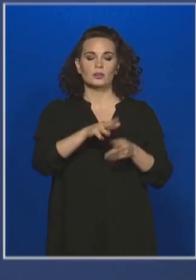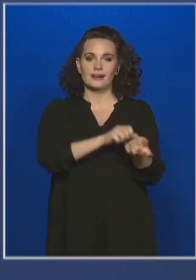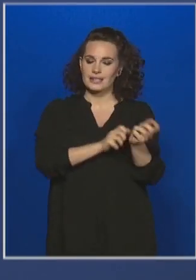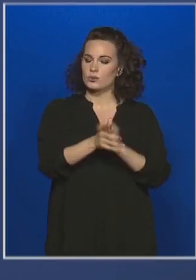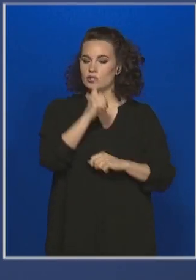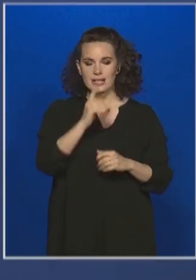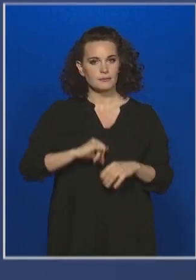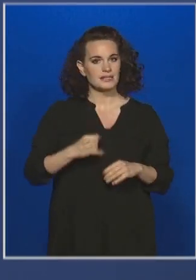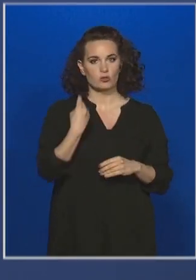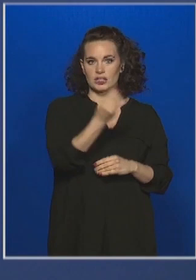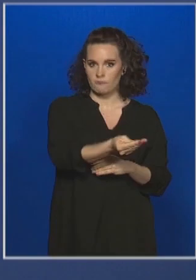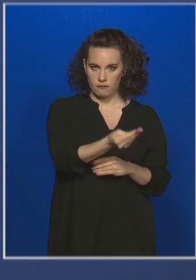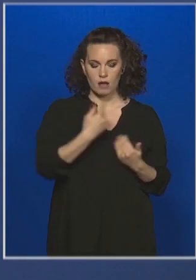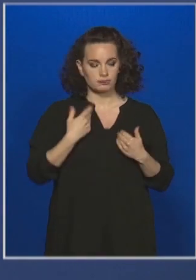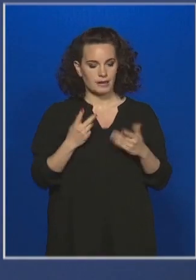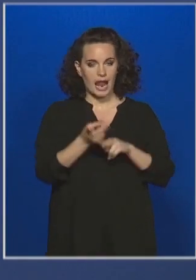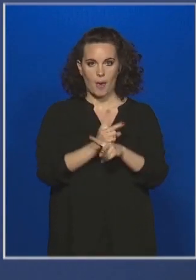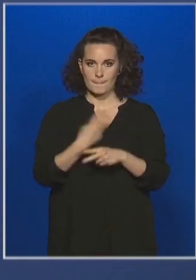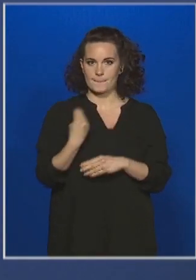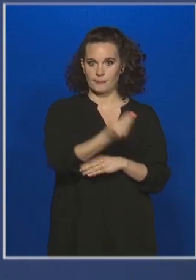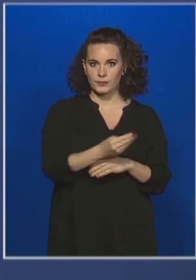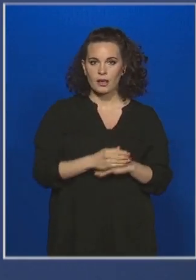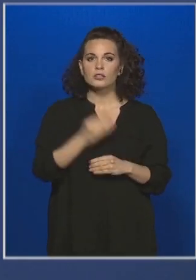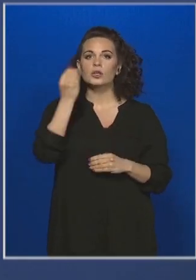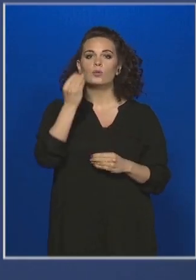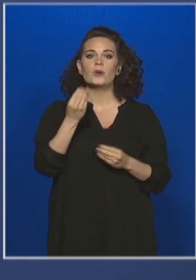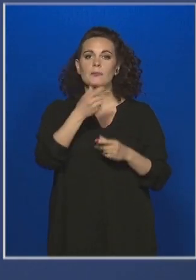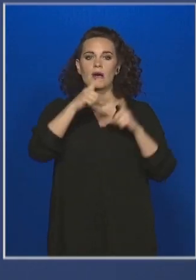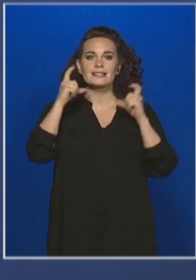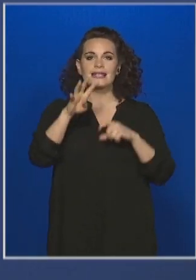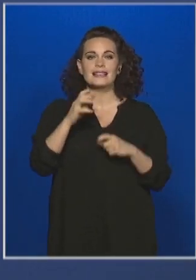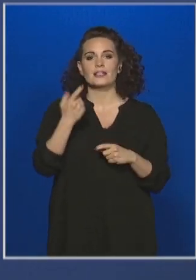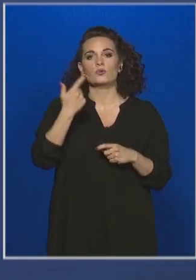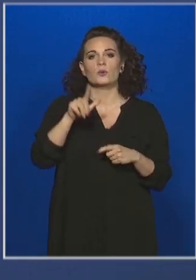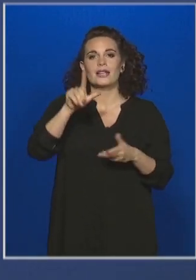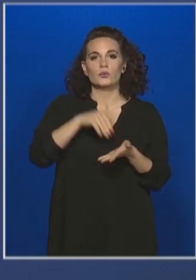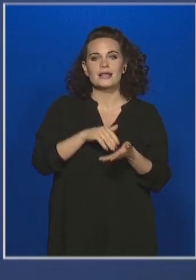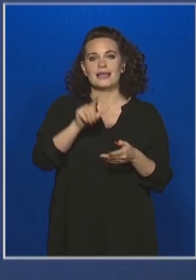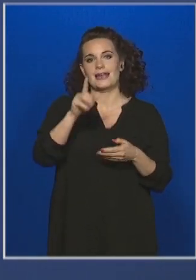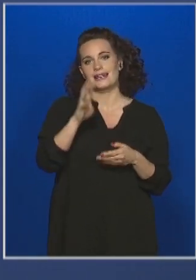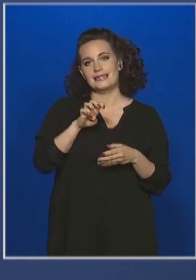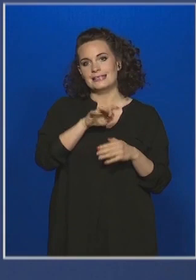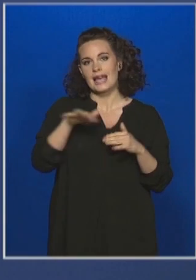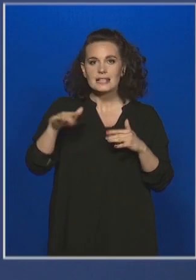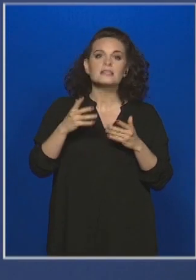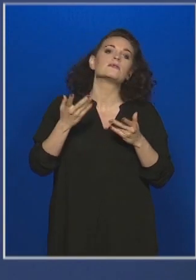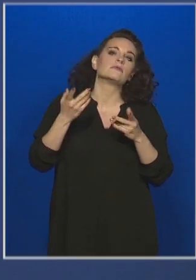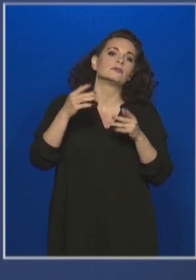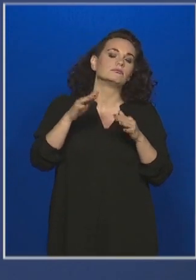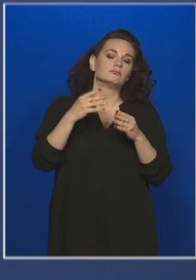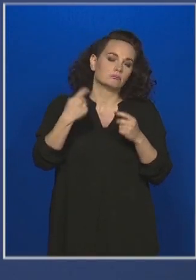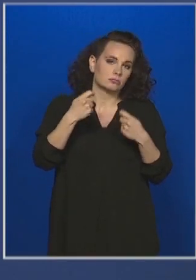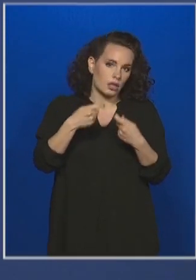állami tartalékok terhére. Tanulói maszkból 422.455 darabnak a kiszállítása, a felügyelő